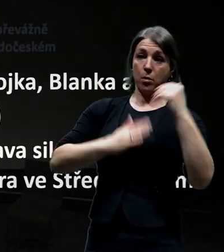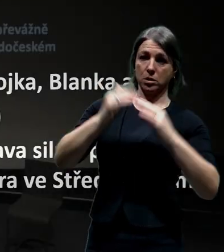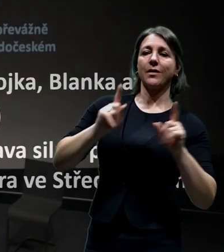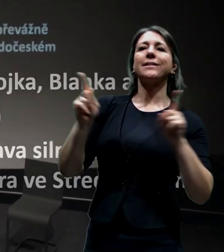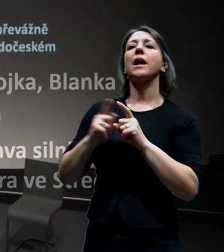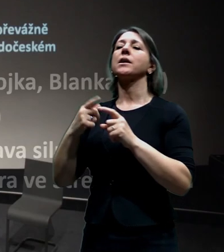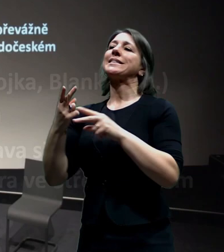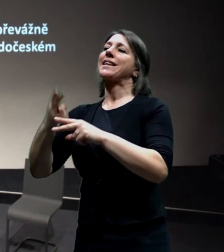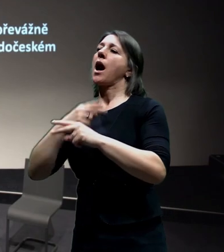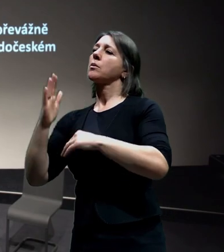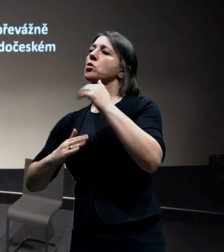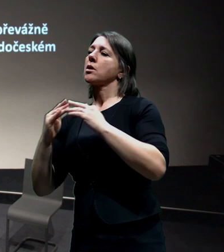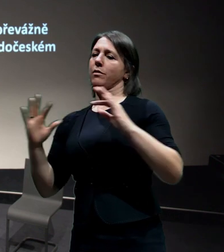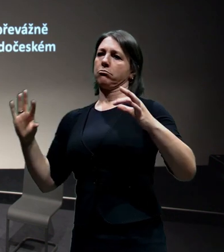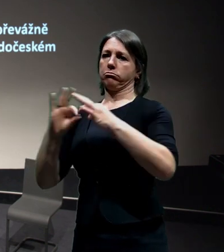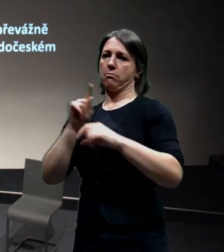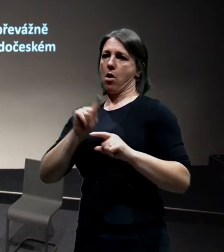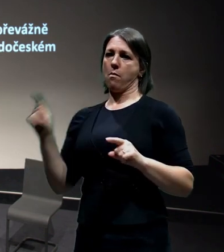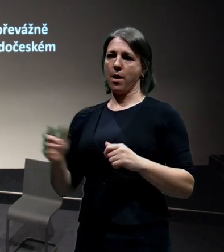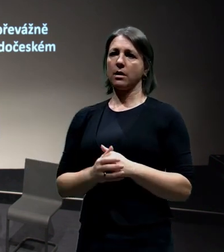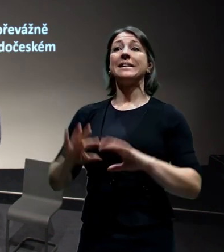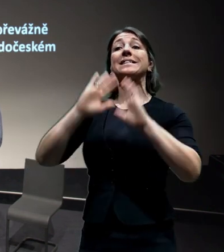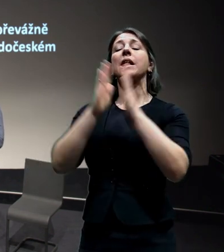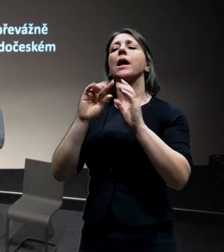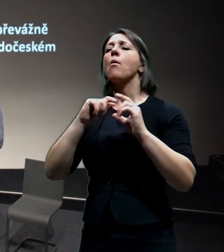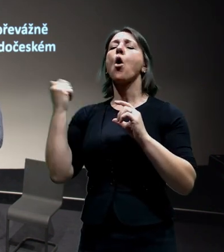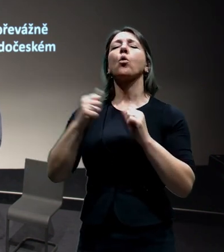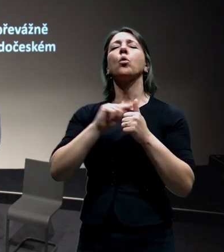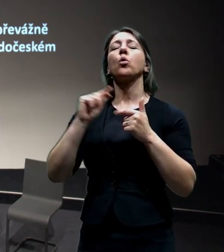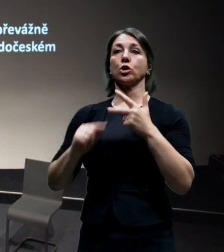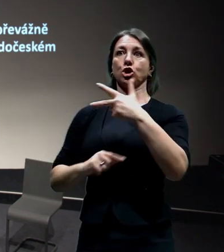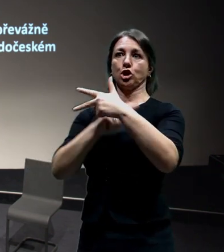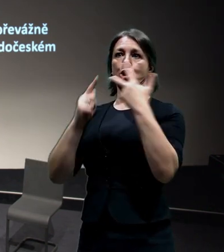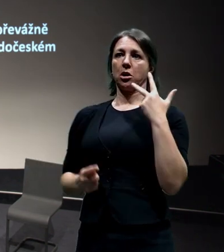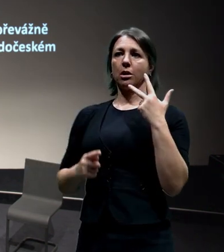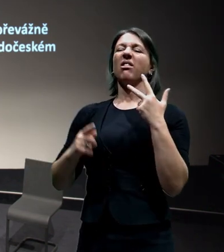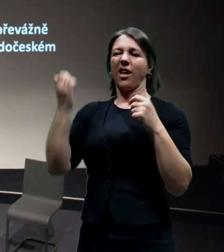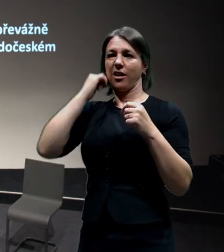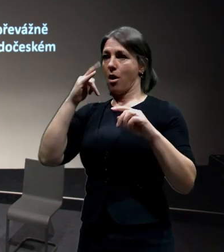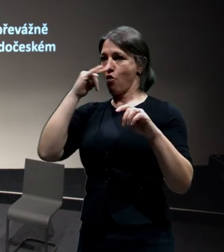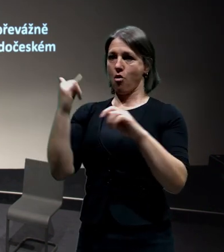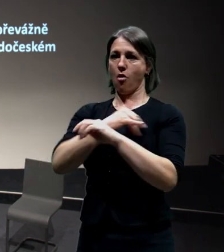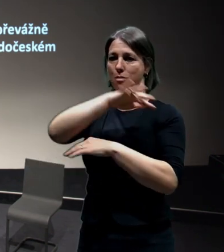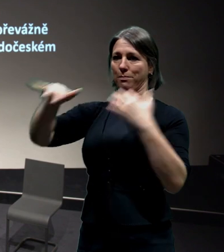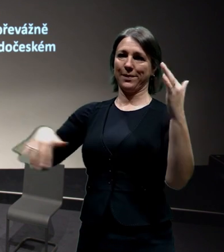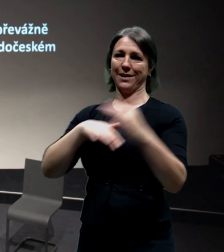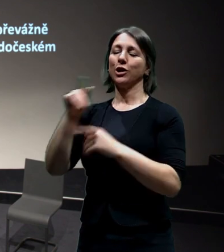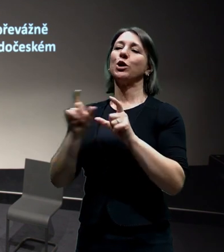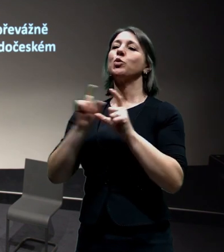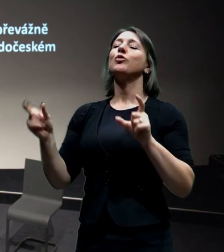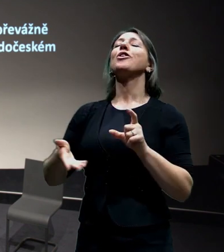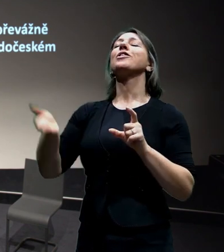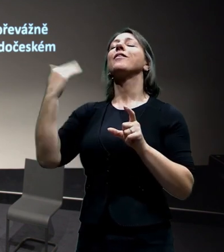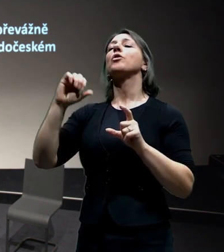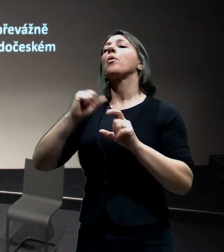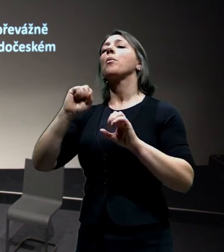máme celkem ty okruhy tady v Pražské aglomeraci 3. Často se to plete, proto je na začátku mojí úlohou vám